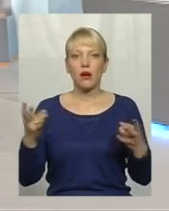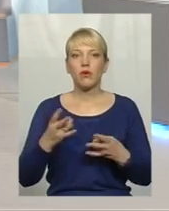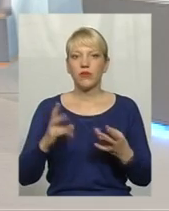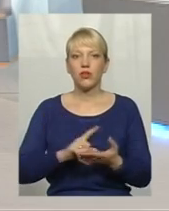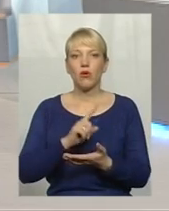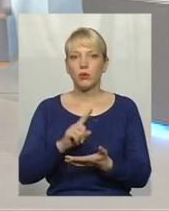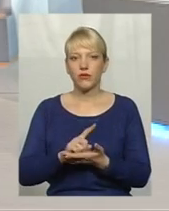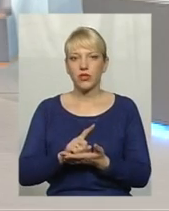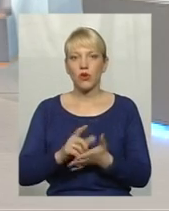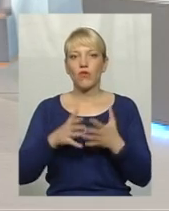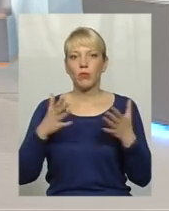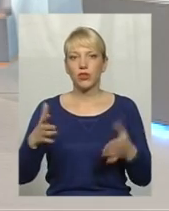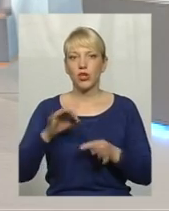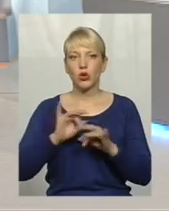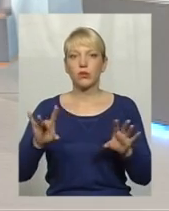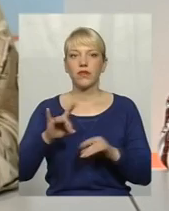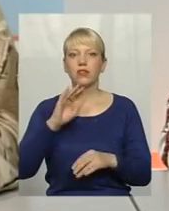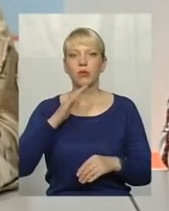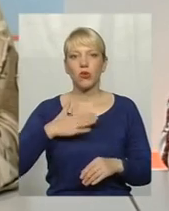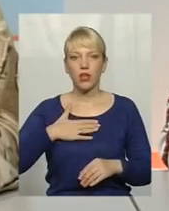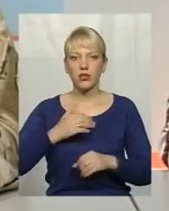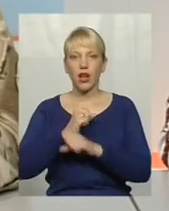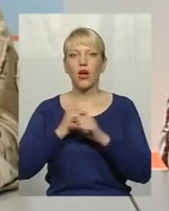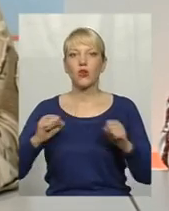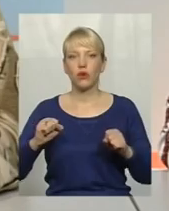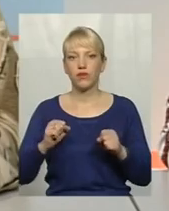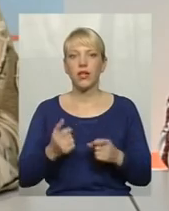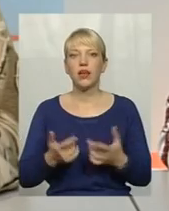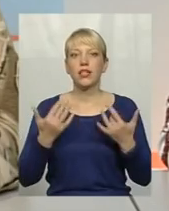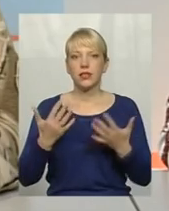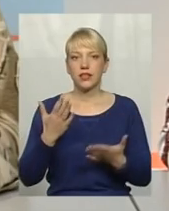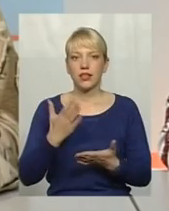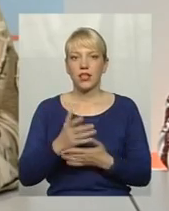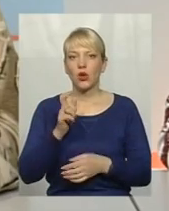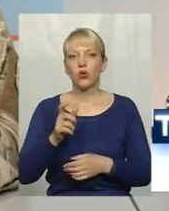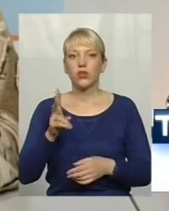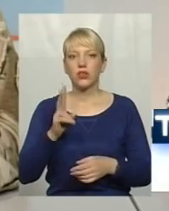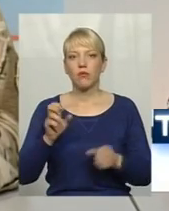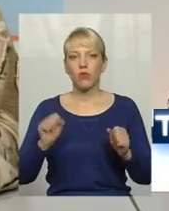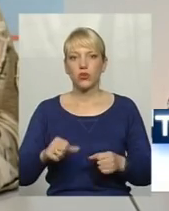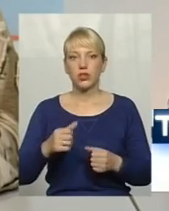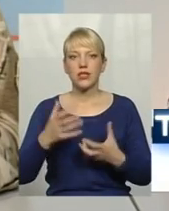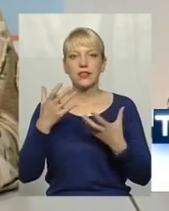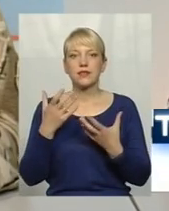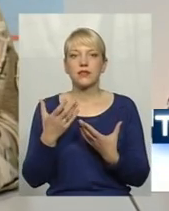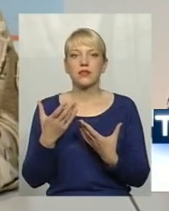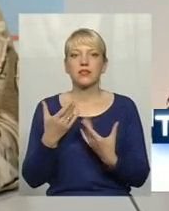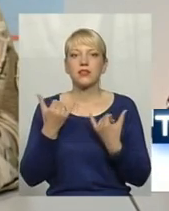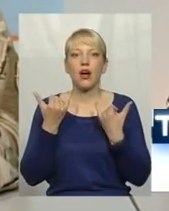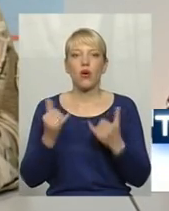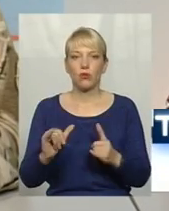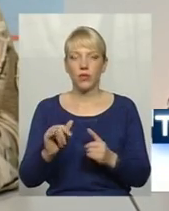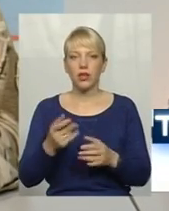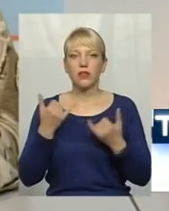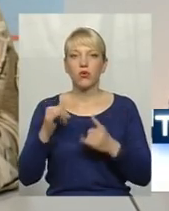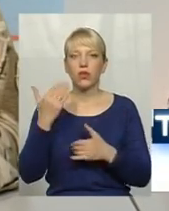обов'язково більше розповідати про наших героїв. Настільки є люди, якими можна захоплюватися, якими дивуються